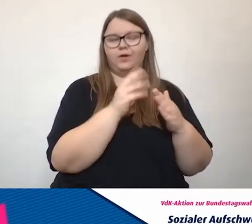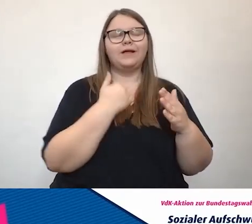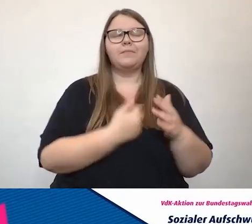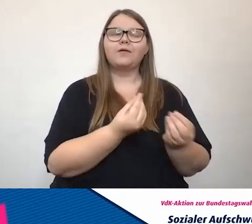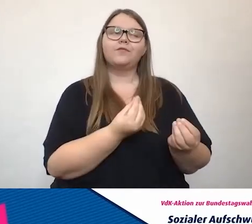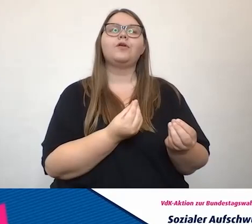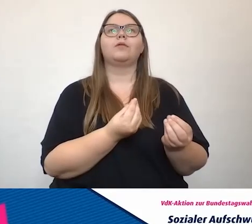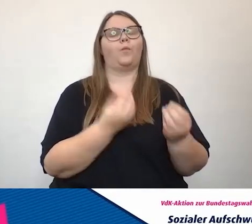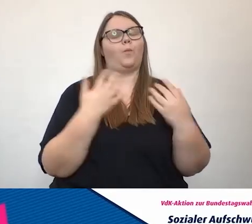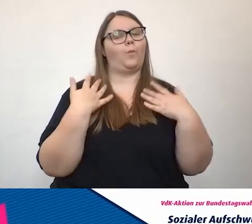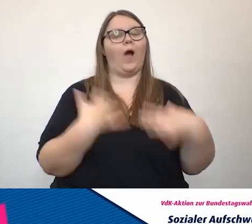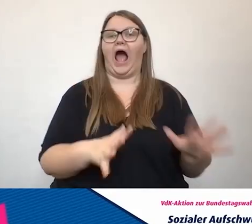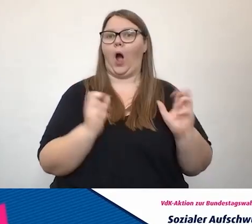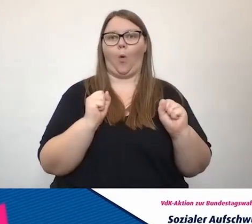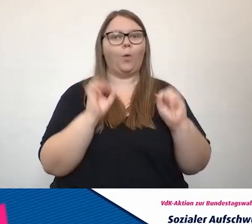das ist total großartig.